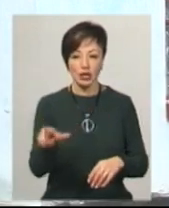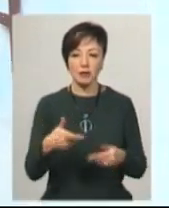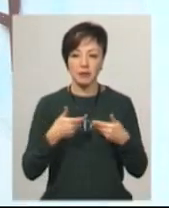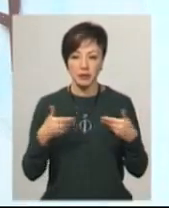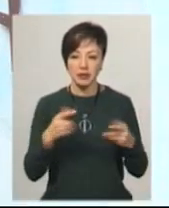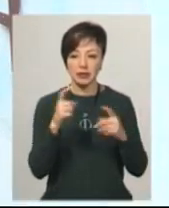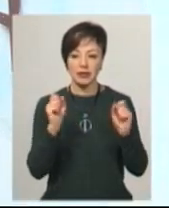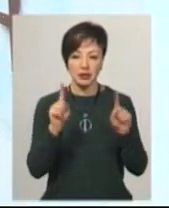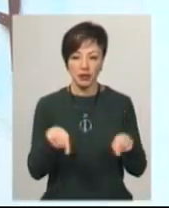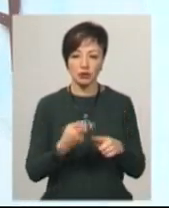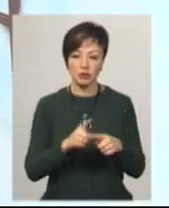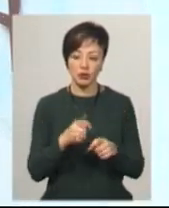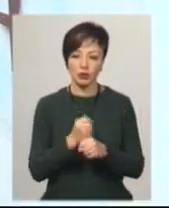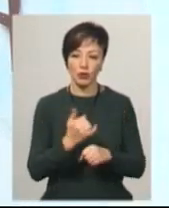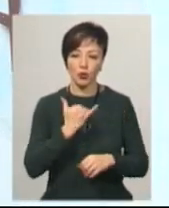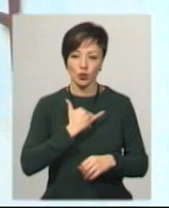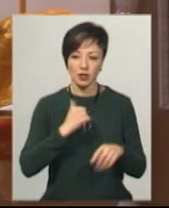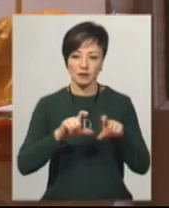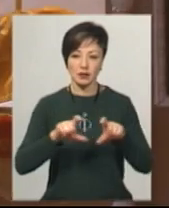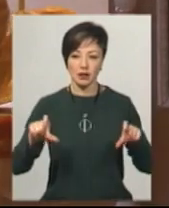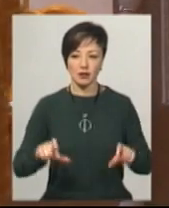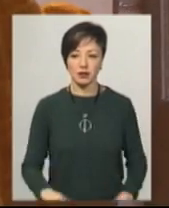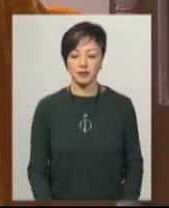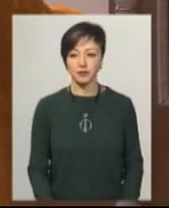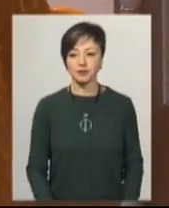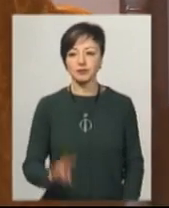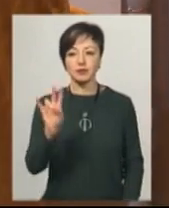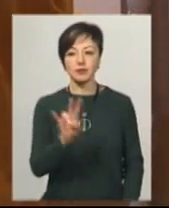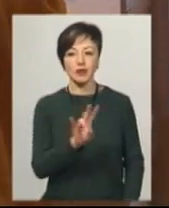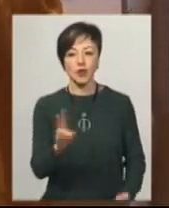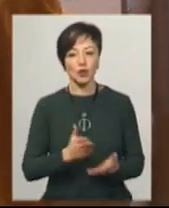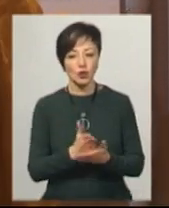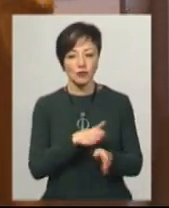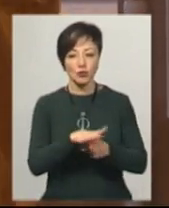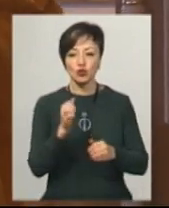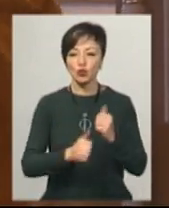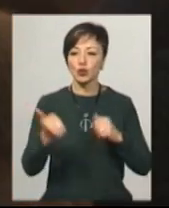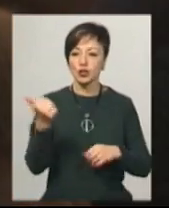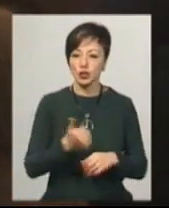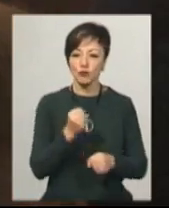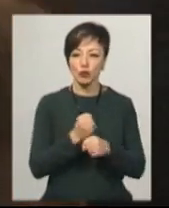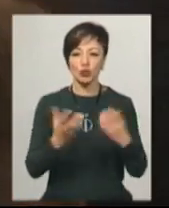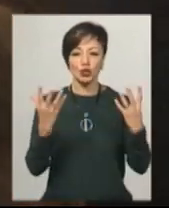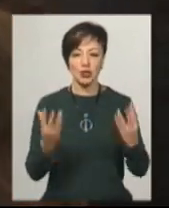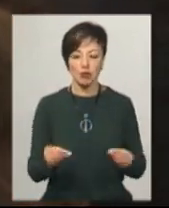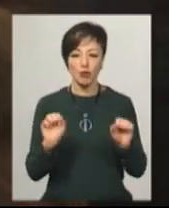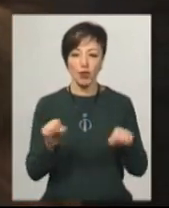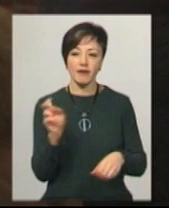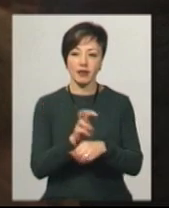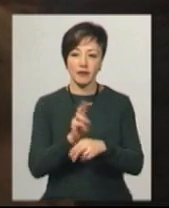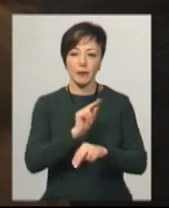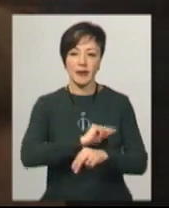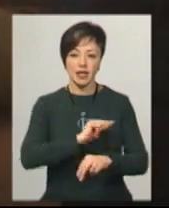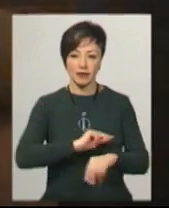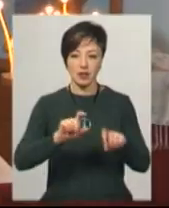капеланство працювало в нас в закладі. Літургії в каплиці тепер відбуватимуться щотижня в робочі дні, щоб їх могли відвідувати і